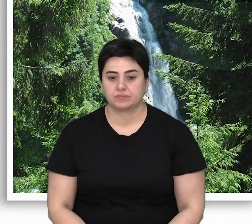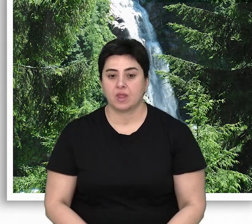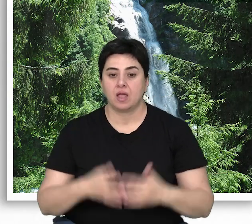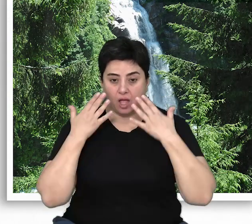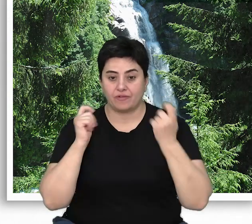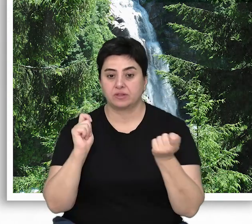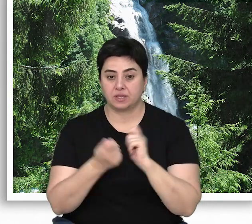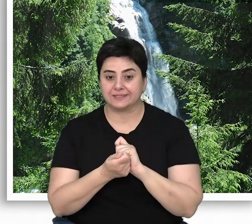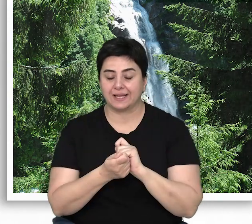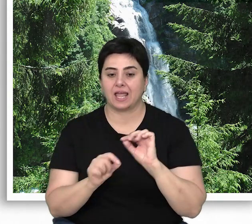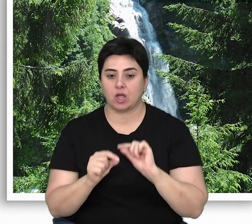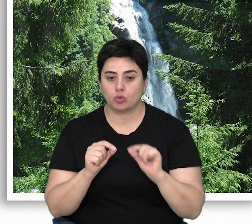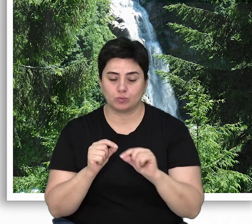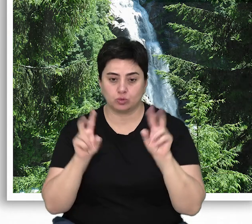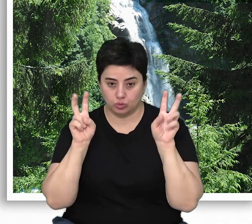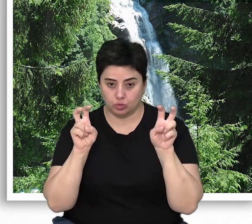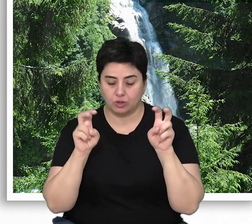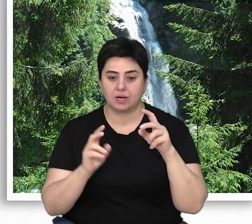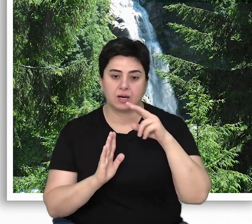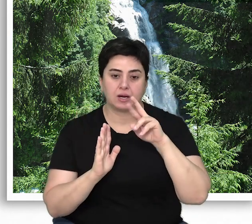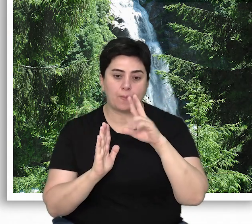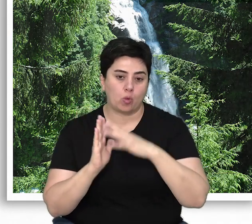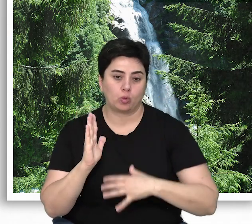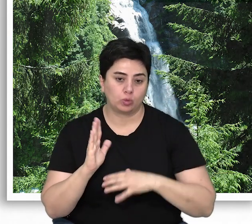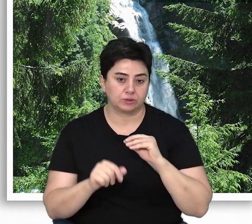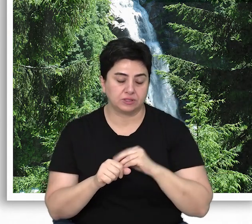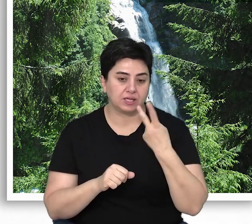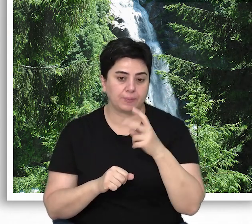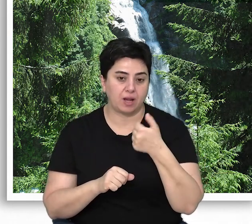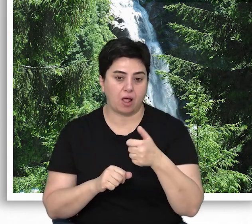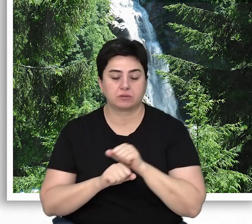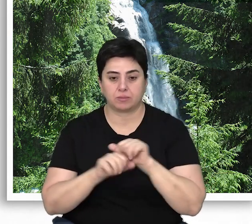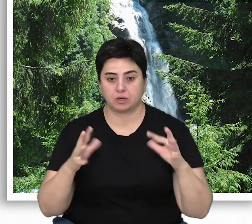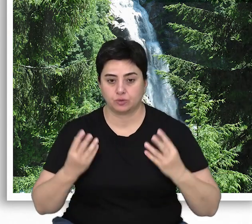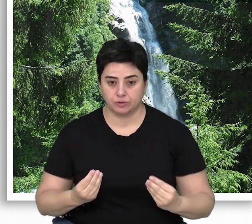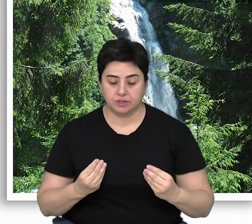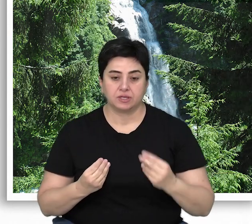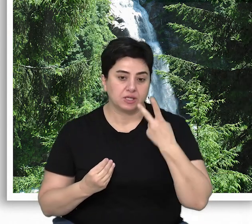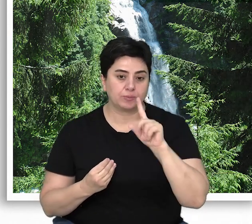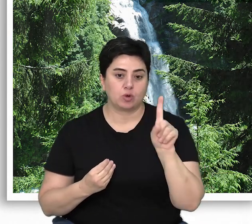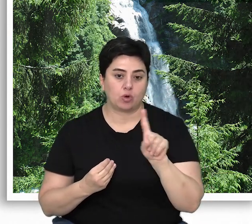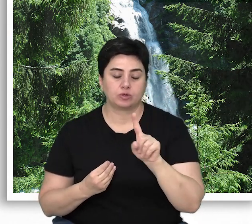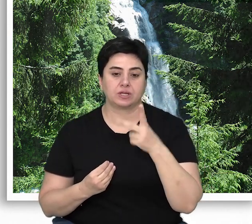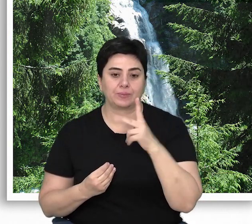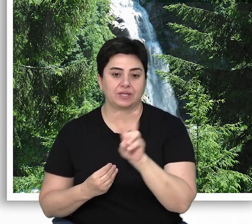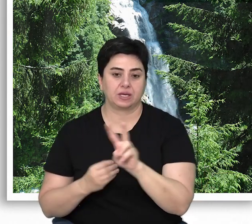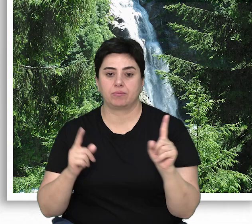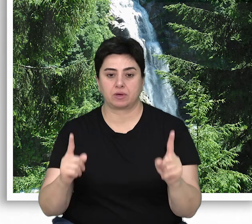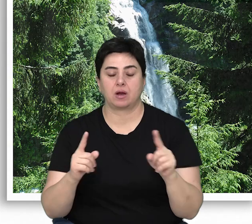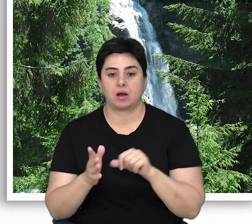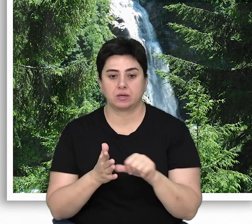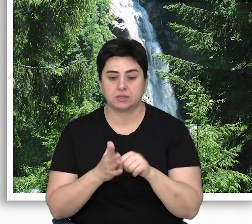İklim değişikliğinin ekonomisi konulu STEN raporuna göre 2006'da yayınlanan ve 2010-2020